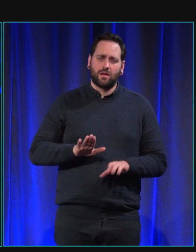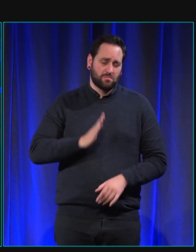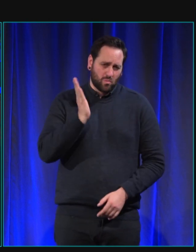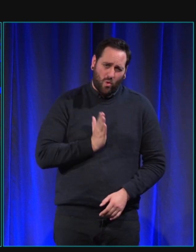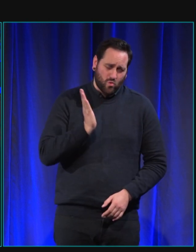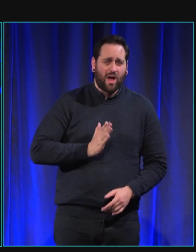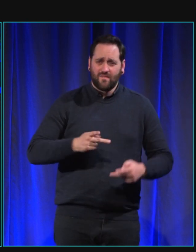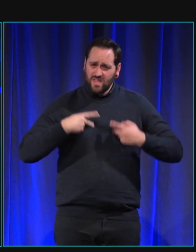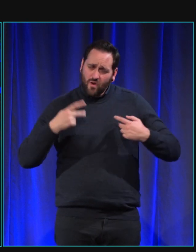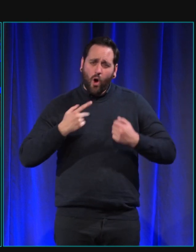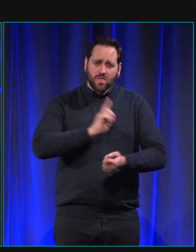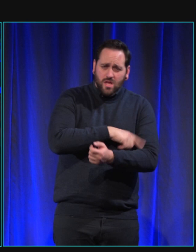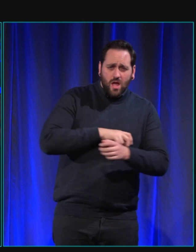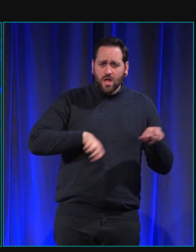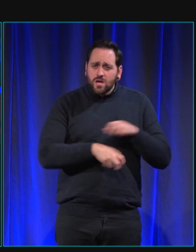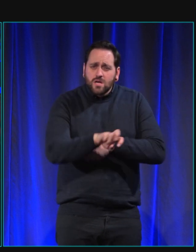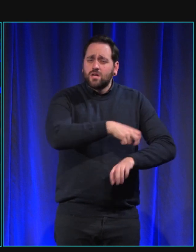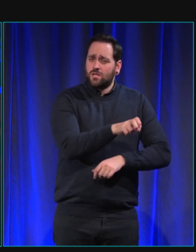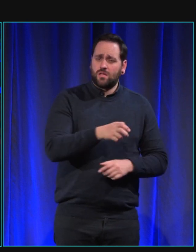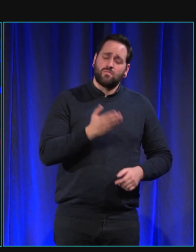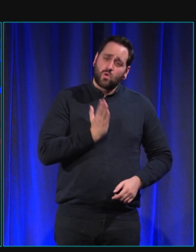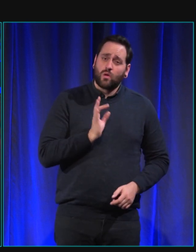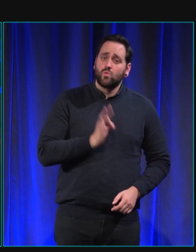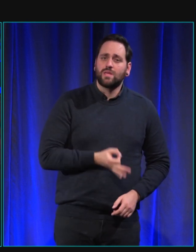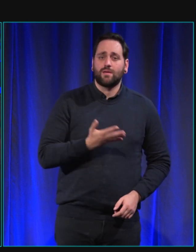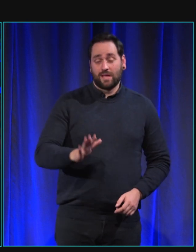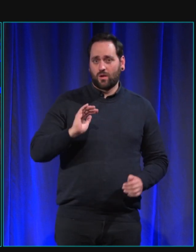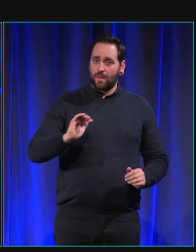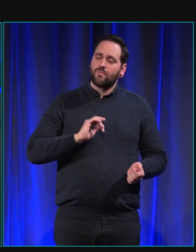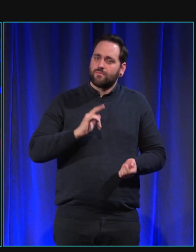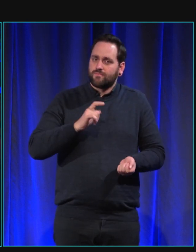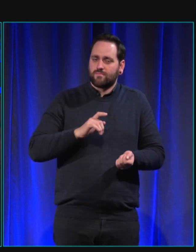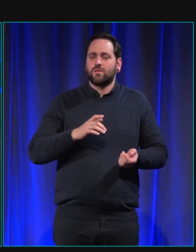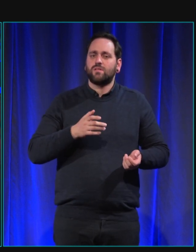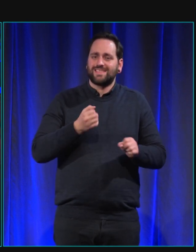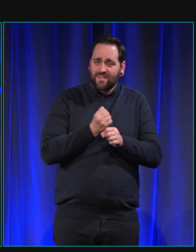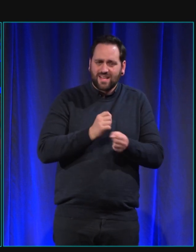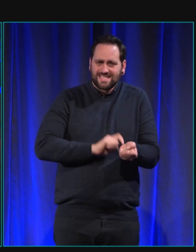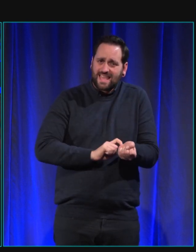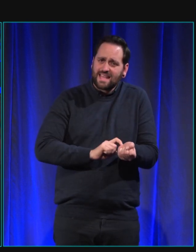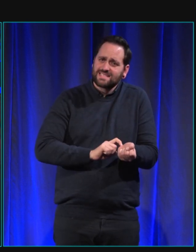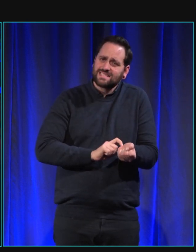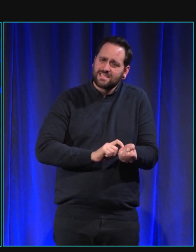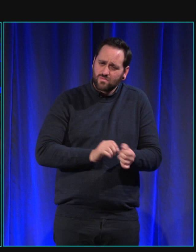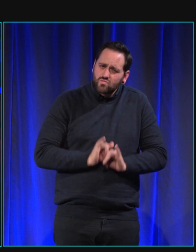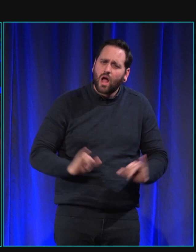demeure pas moins que c'est un stress permanent non et donc